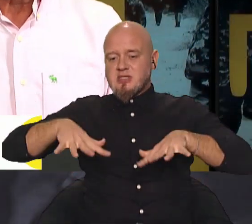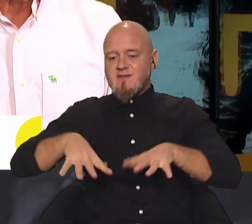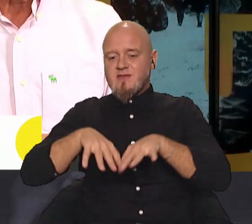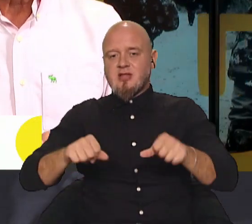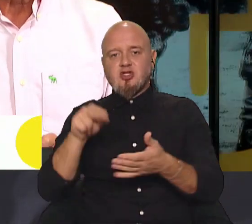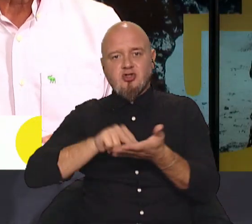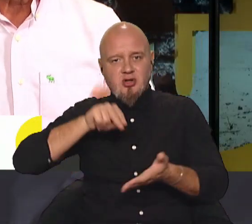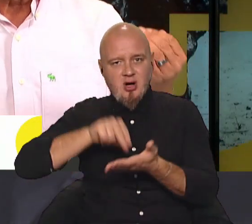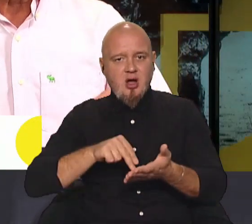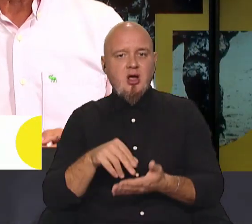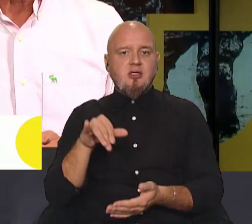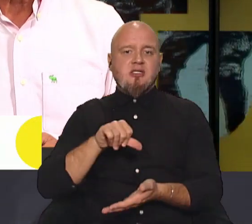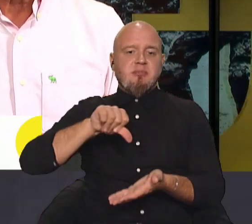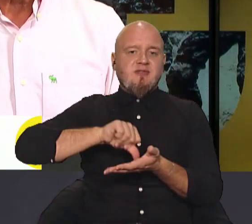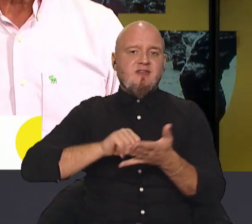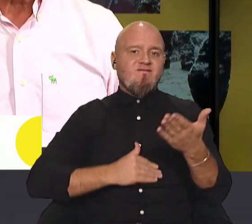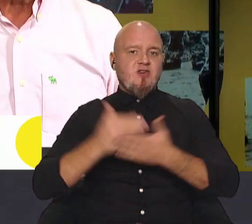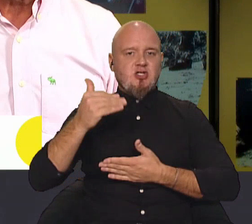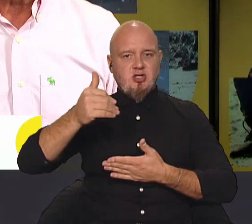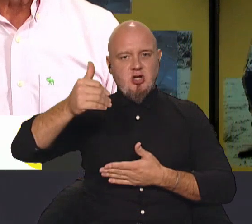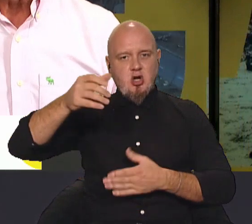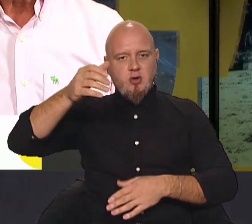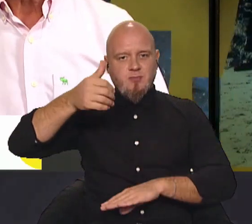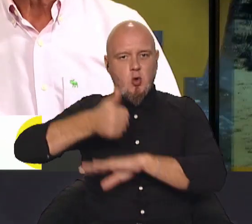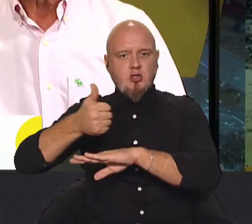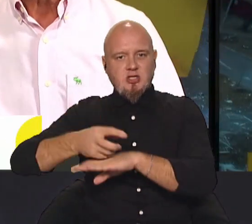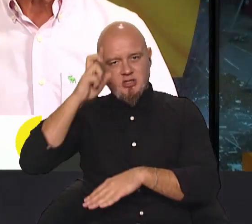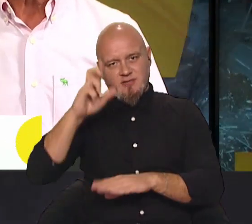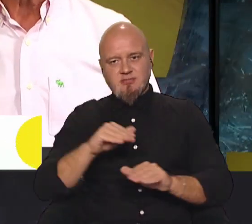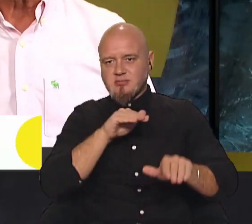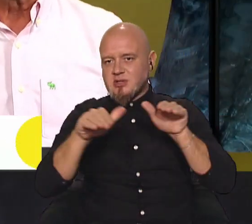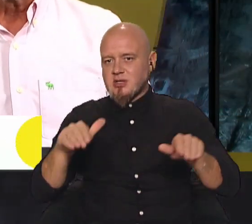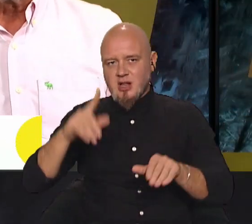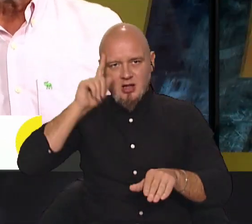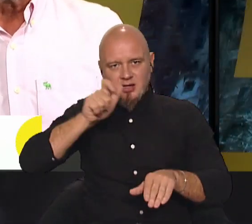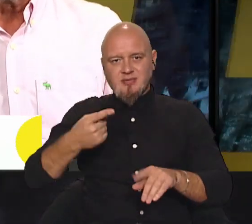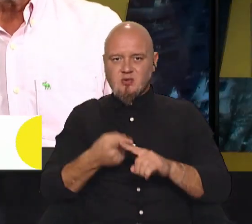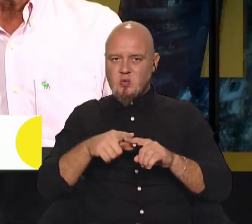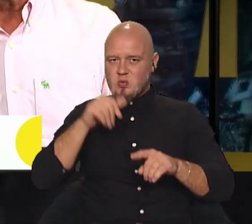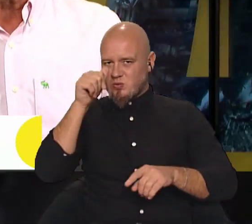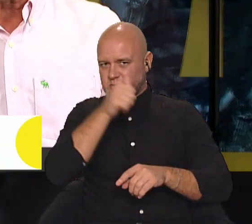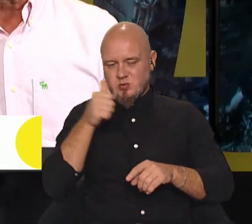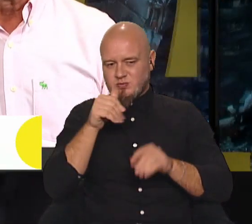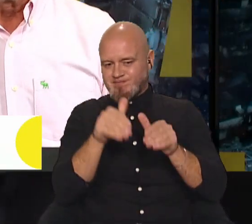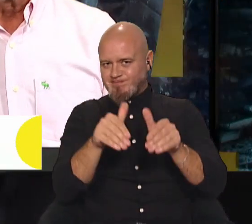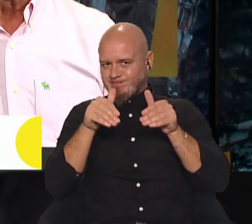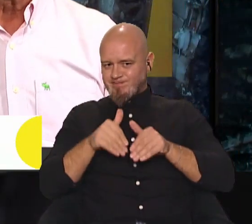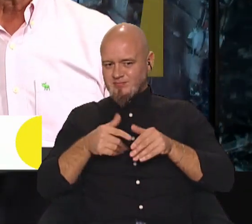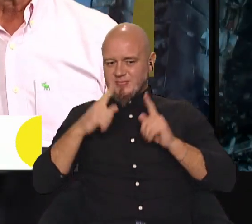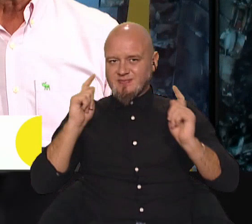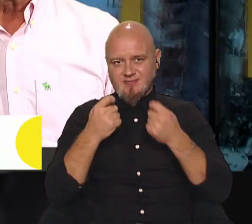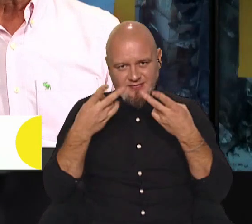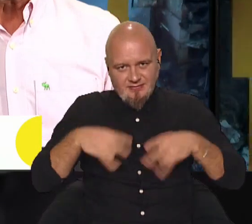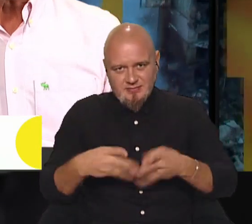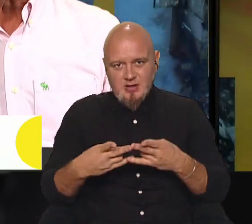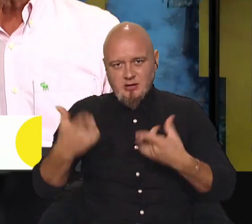вищі очільники держави, закликали хасидів цьогоріч утриматися від святкування. І все ж таки, за